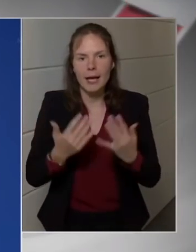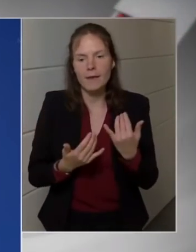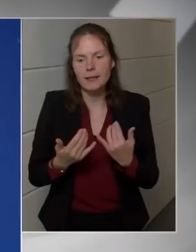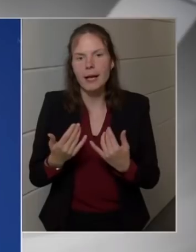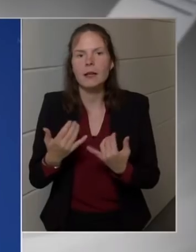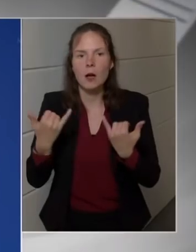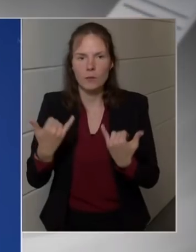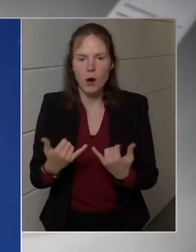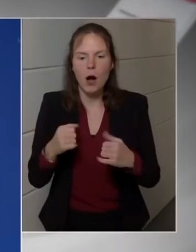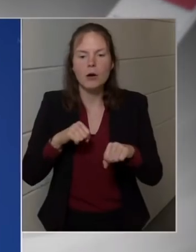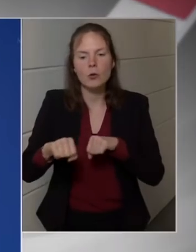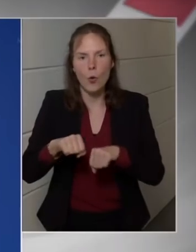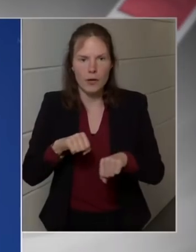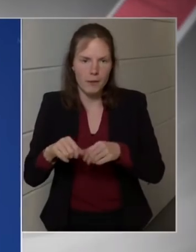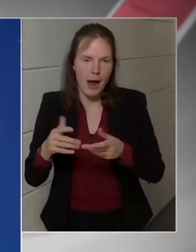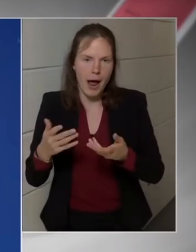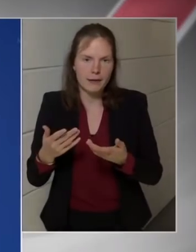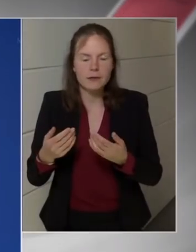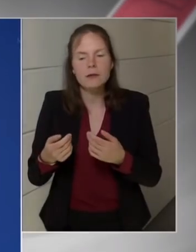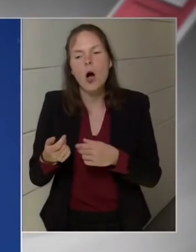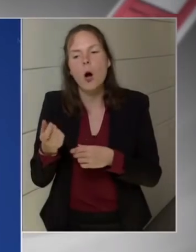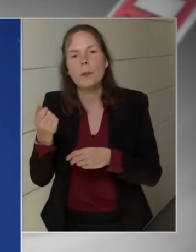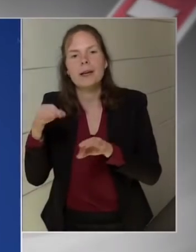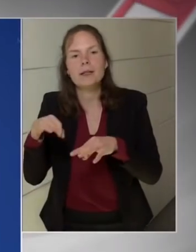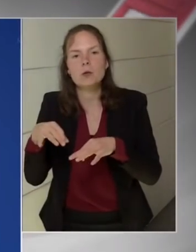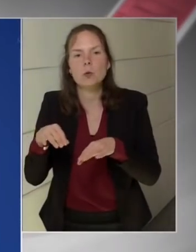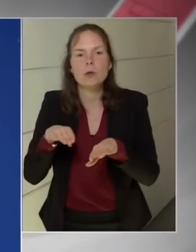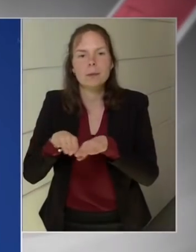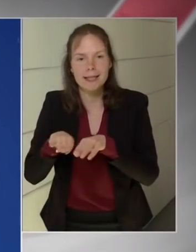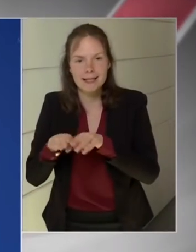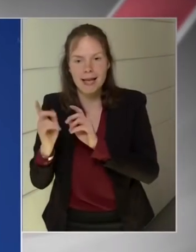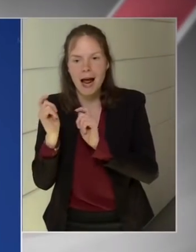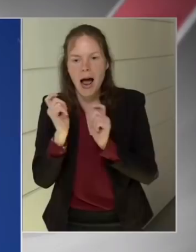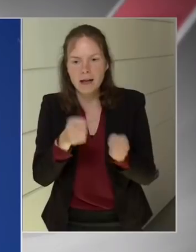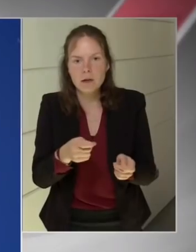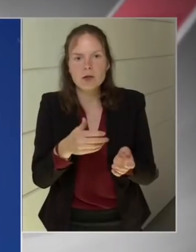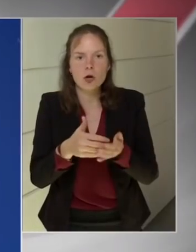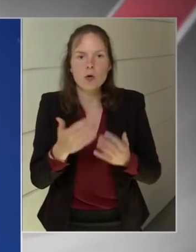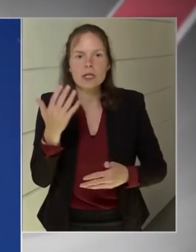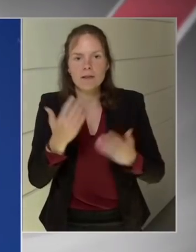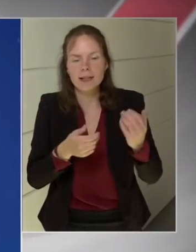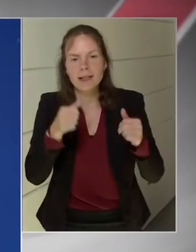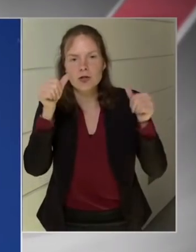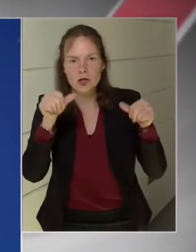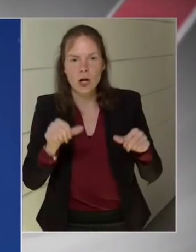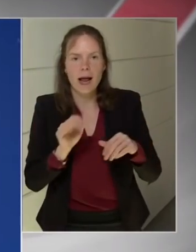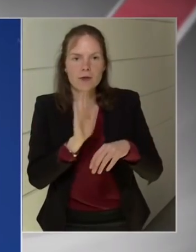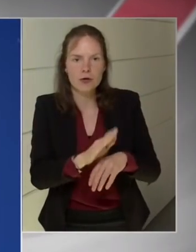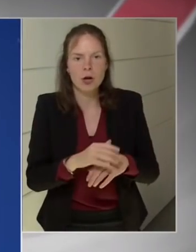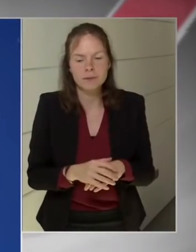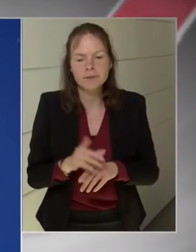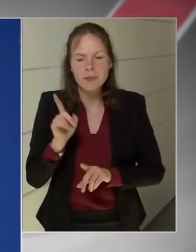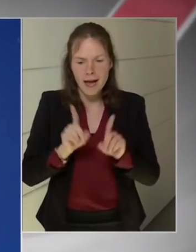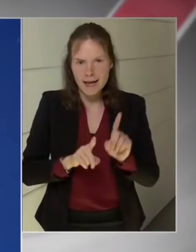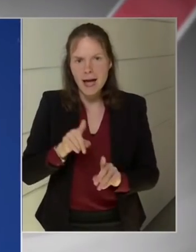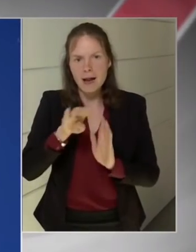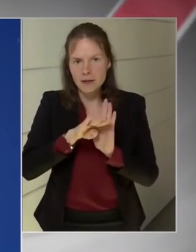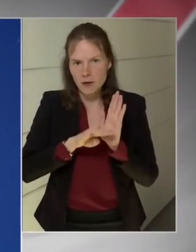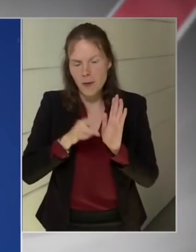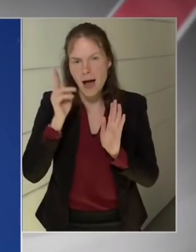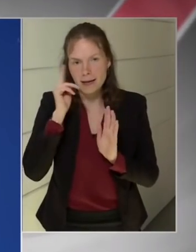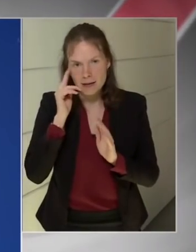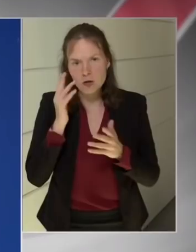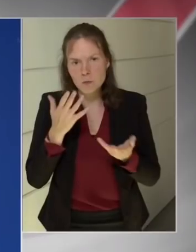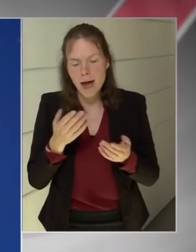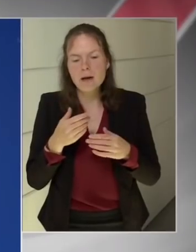%-os költségvetési hiány cél teljesüljön. A jövőévi költségvetés tervezetét pedig a kormány a mai napon,